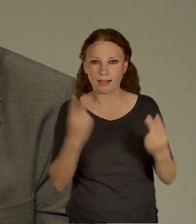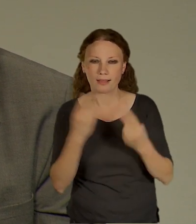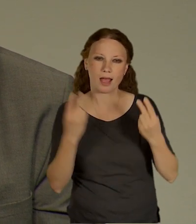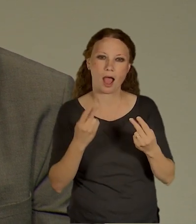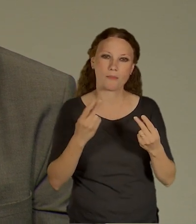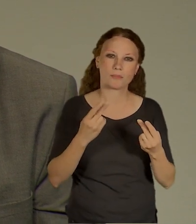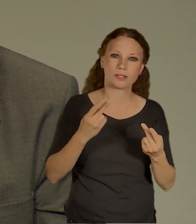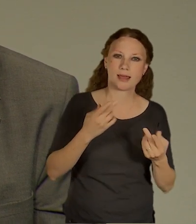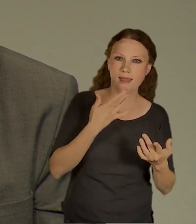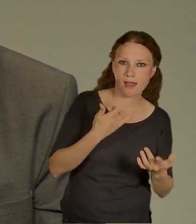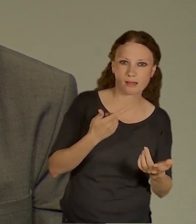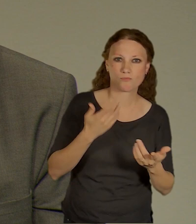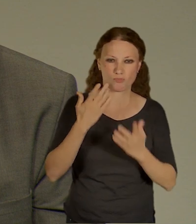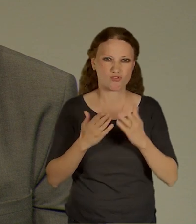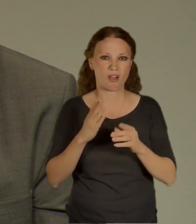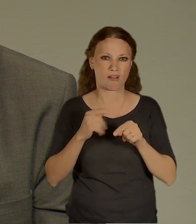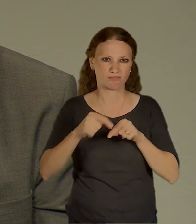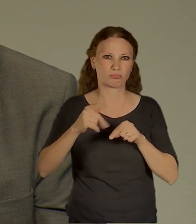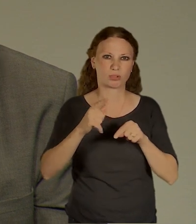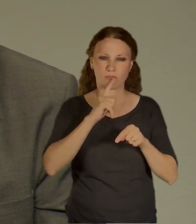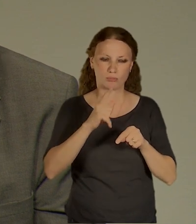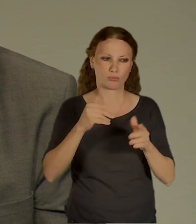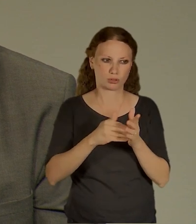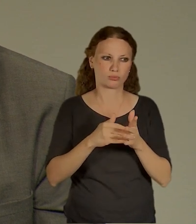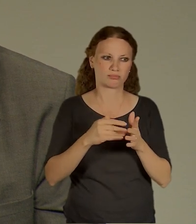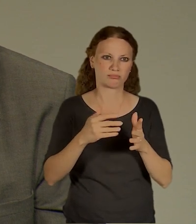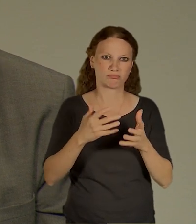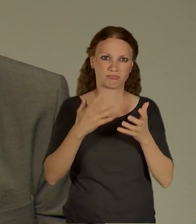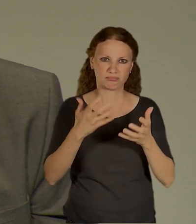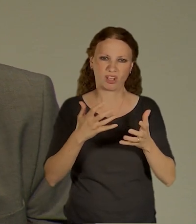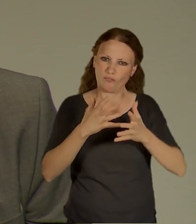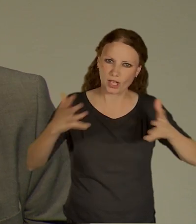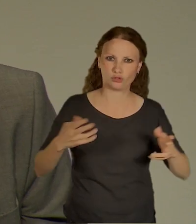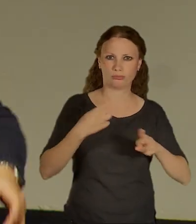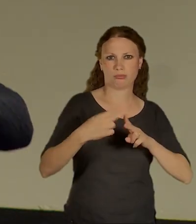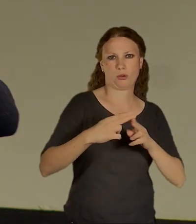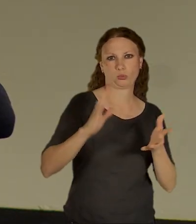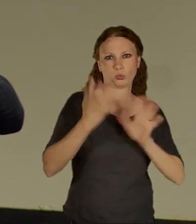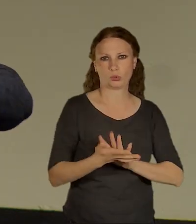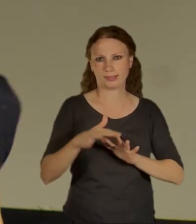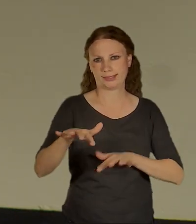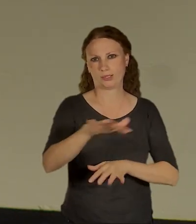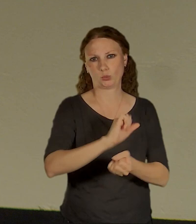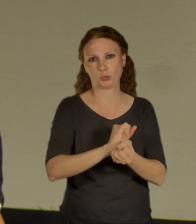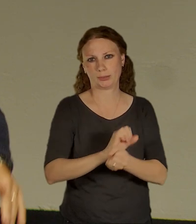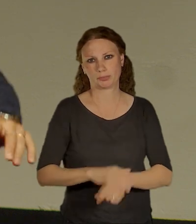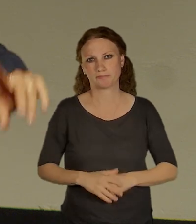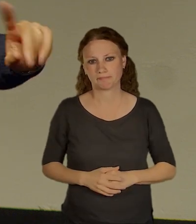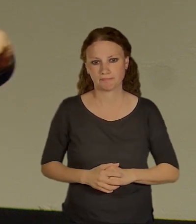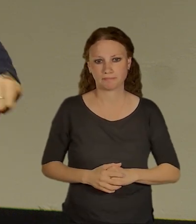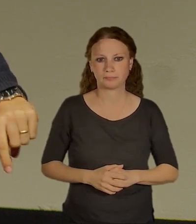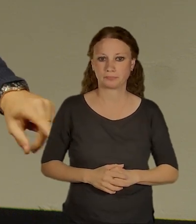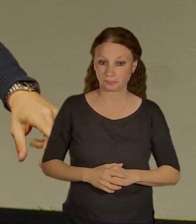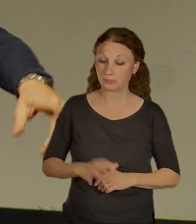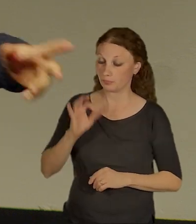protože to bude vyžadovat možná nějakou rozsáhlejší transformaci přemýšlení o tom území. Já dám teďka prostor vám,